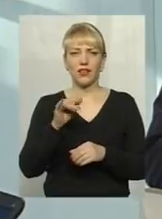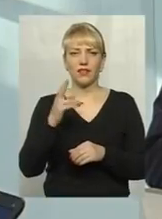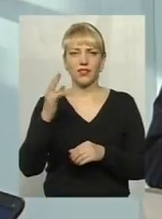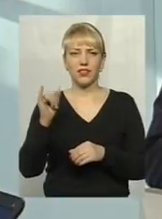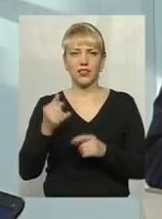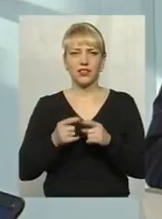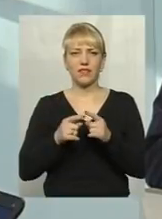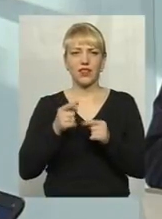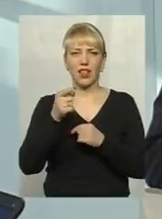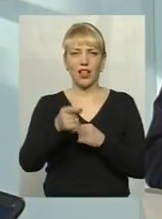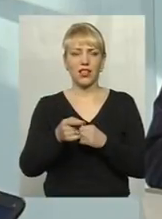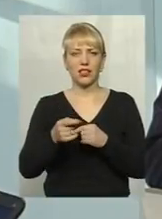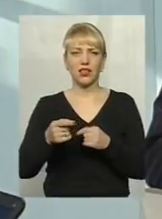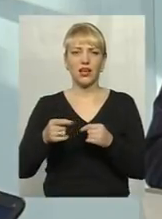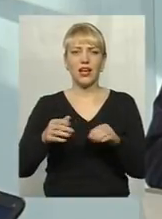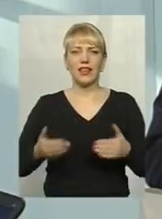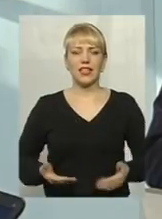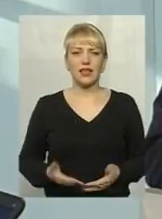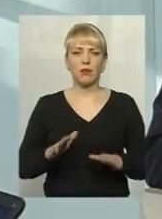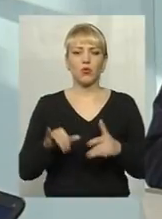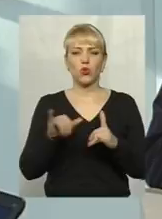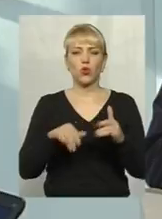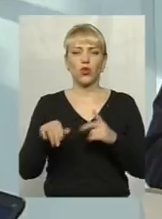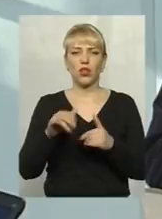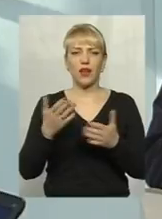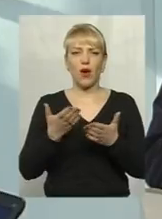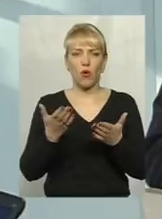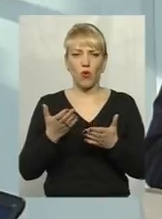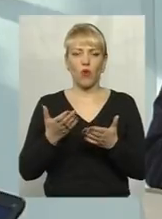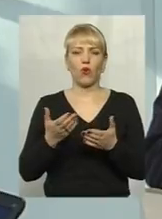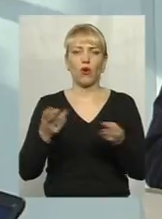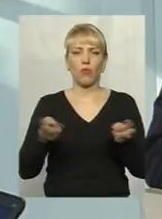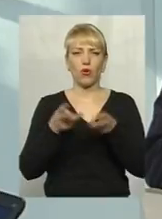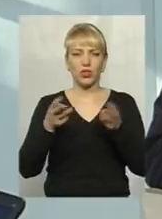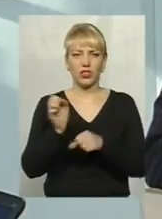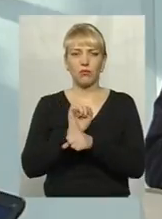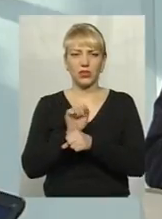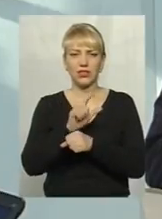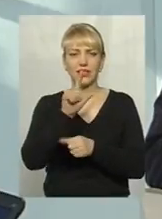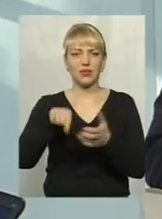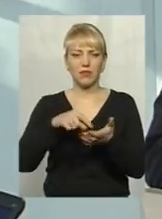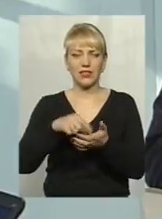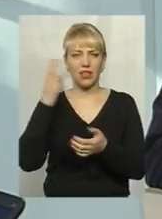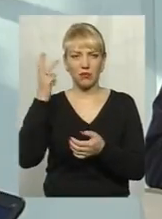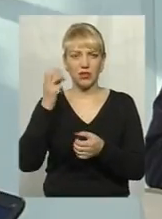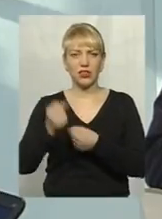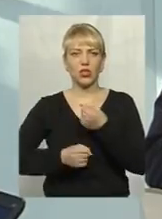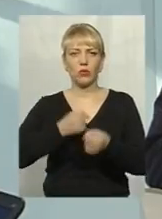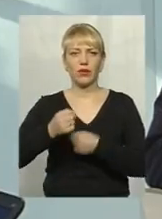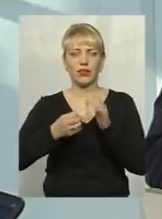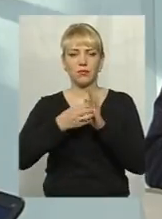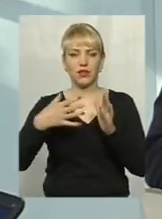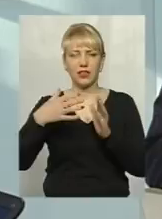селений пункт, до якого пожежні підрозділі з міста Хмельницького мусили добиратися 15-20 кілометрів.